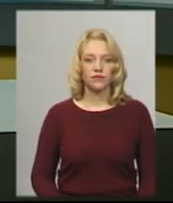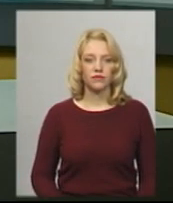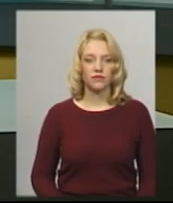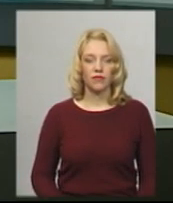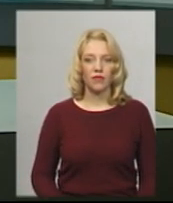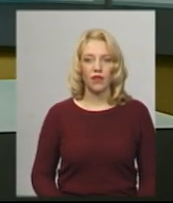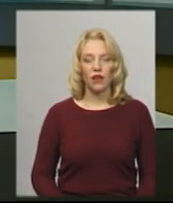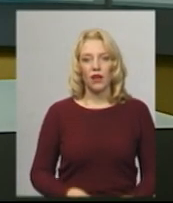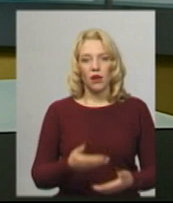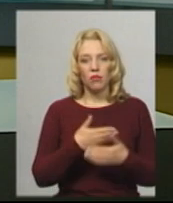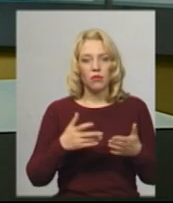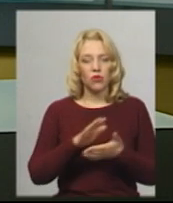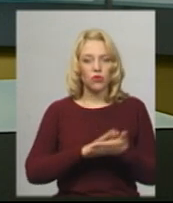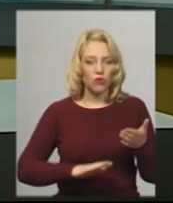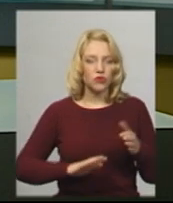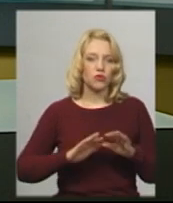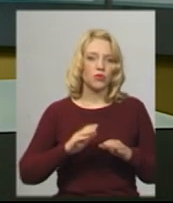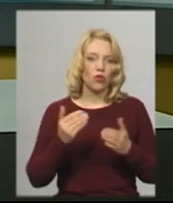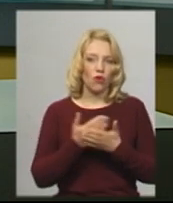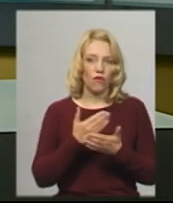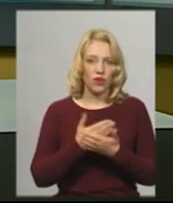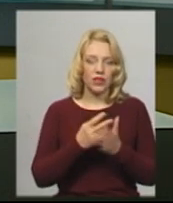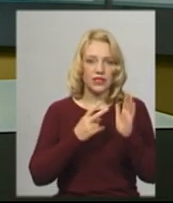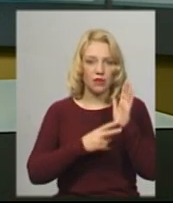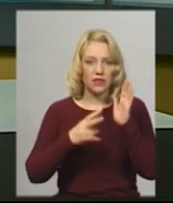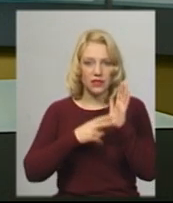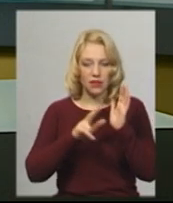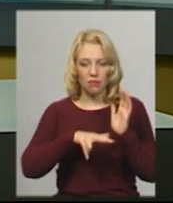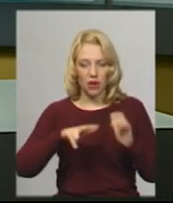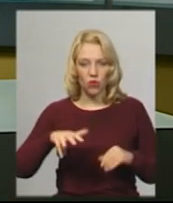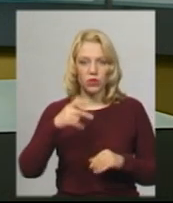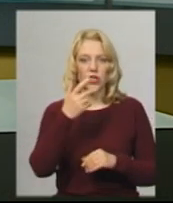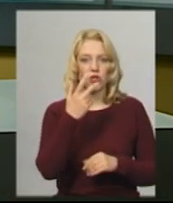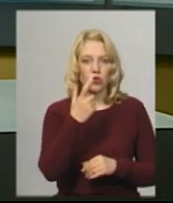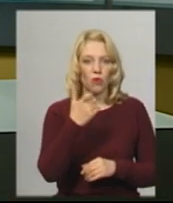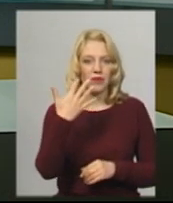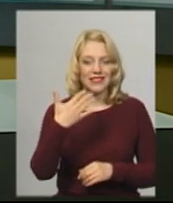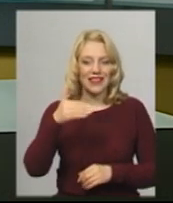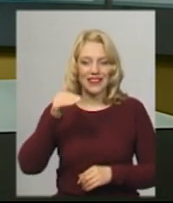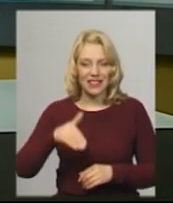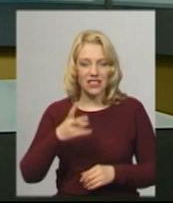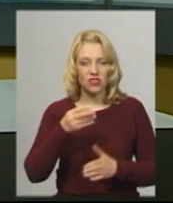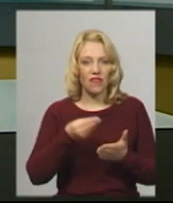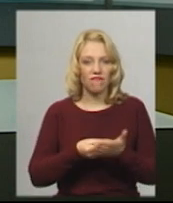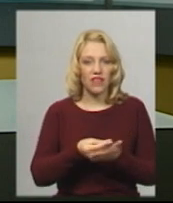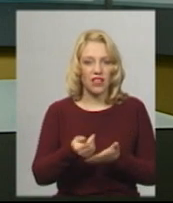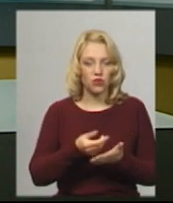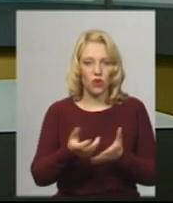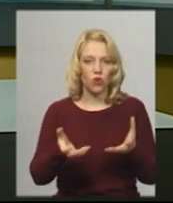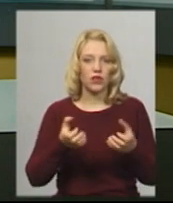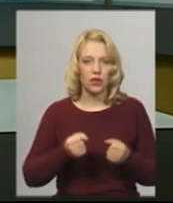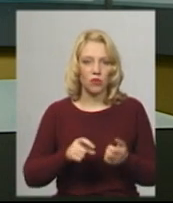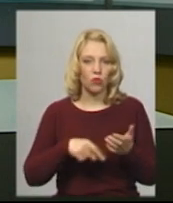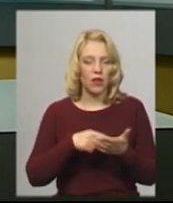Ми продовжуємо випуск новин. 77 мільйонів 150 тисяч гривень фінансування отримало комунальне некомерційне